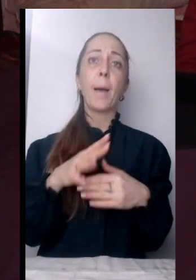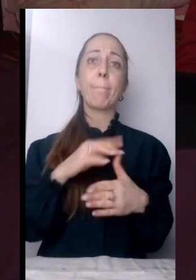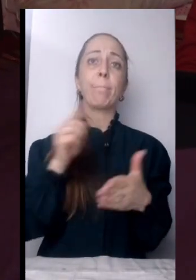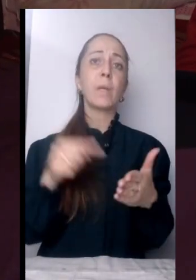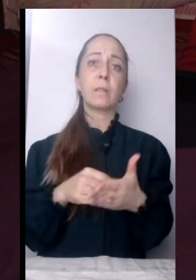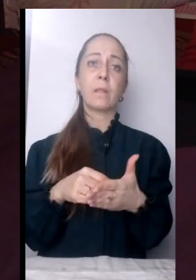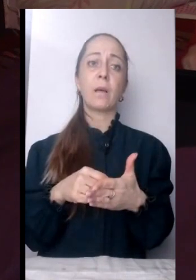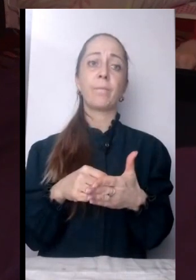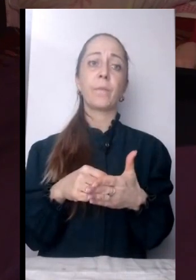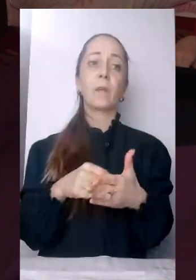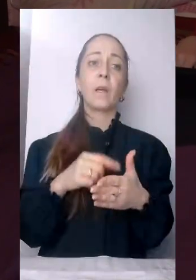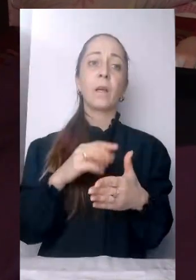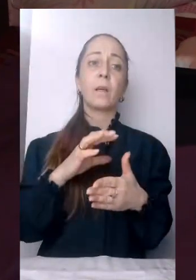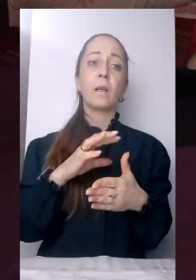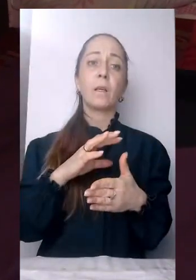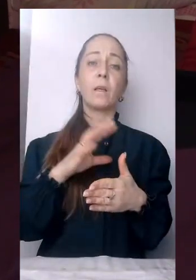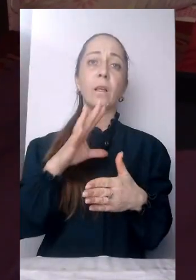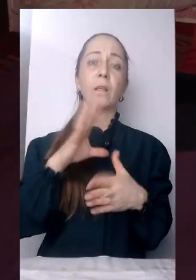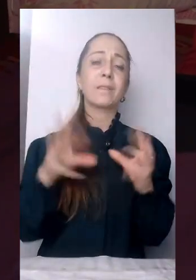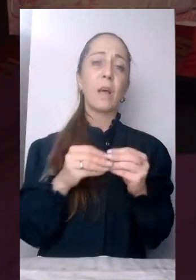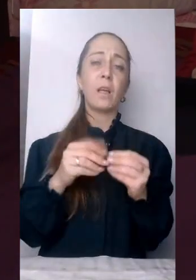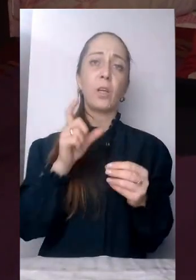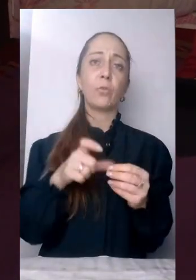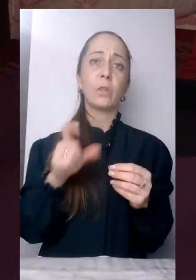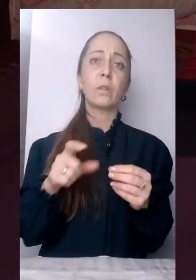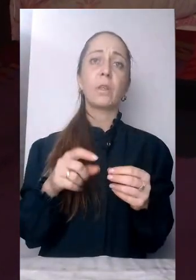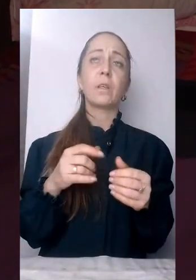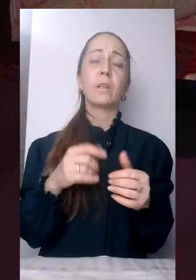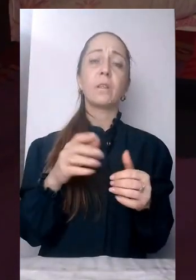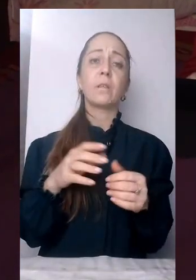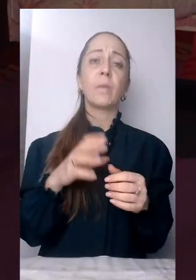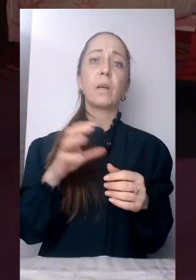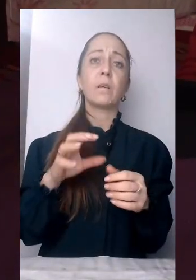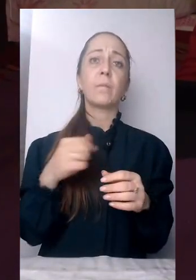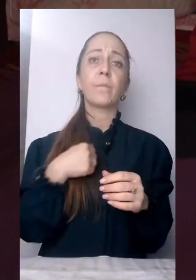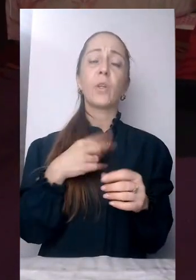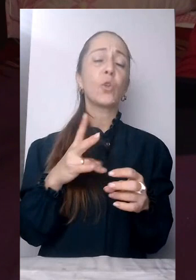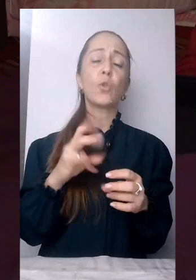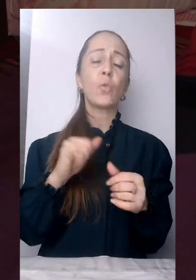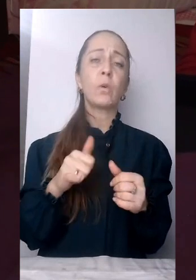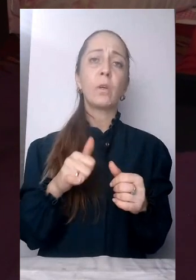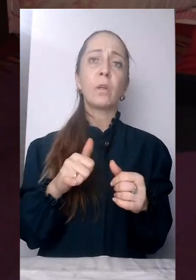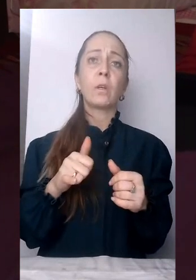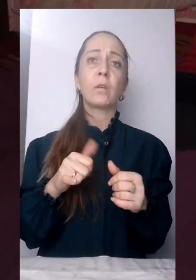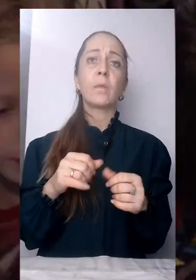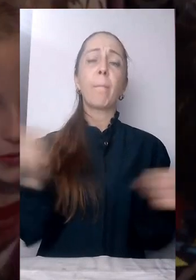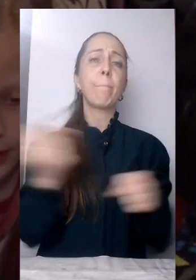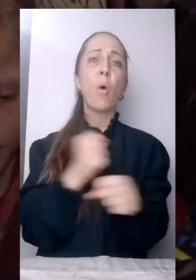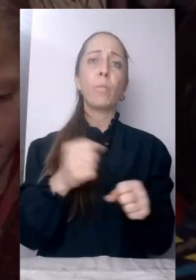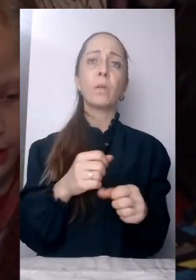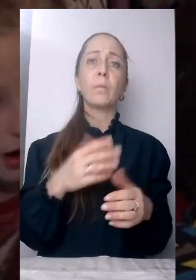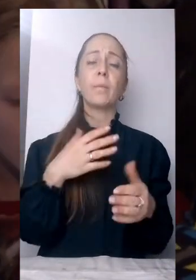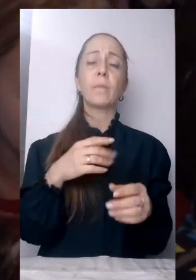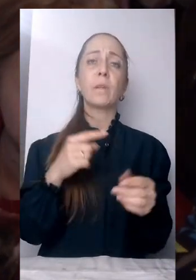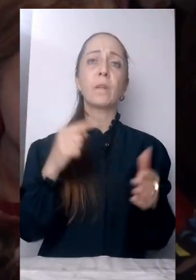людина, і на Роменській, в Сумах бомбу скинули прямо на дома. І